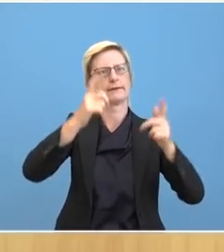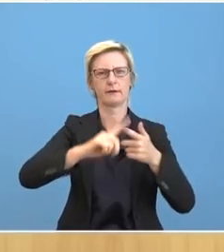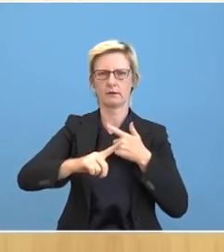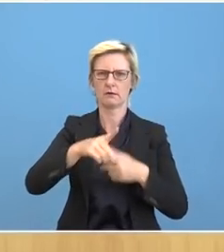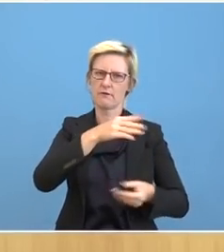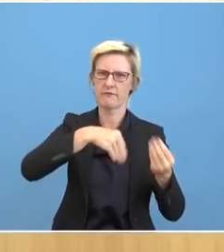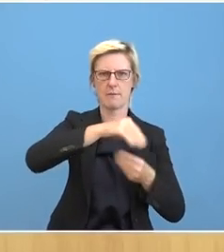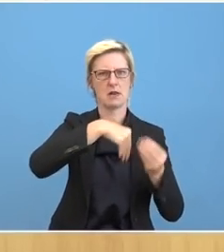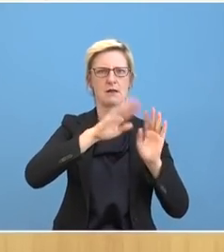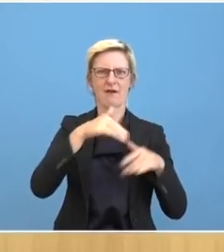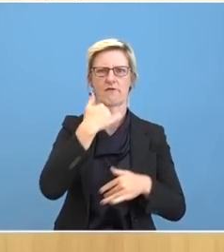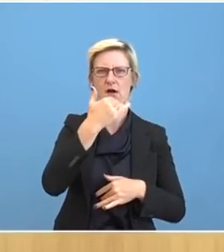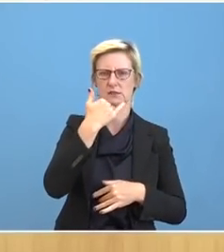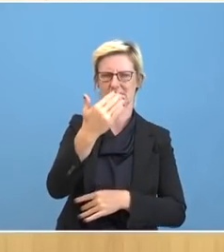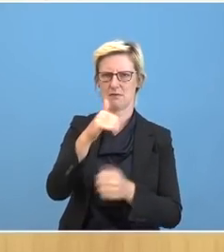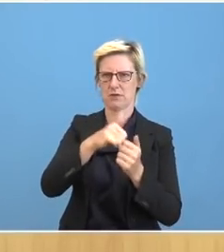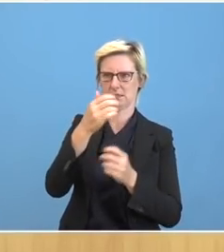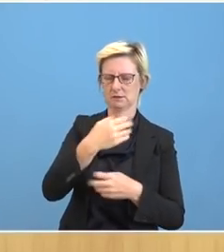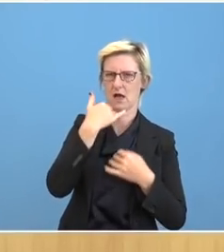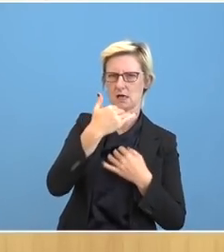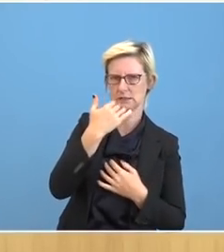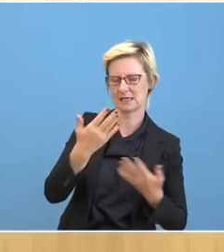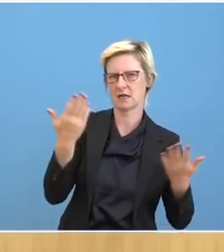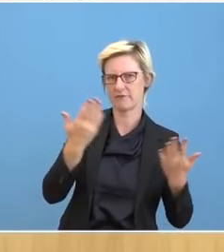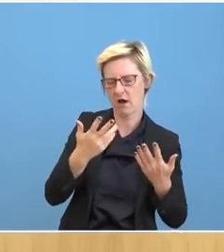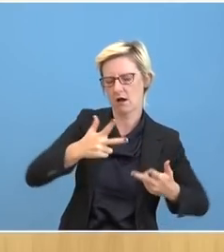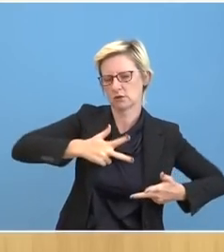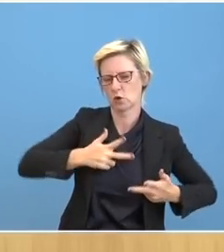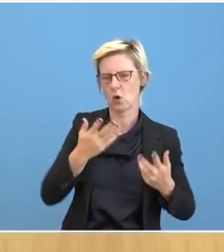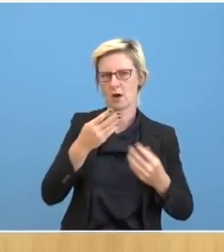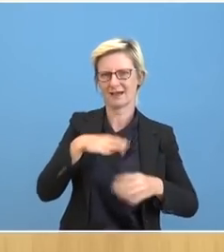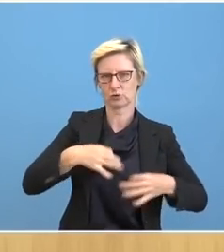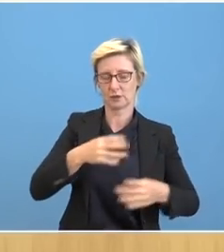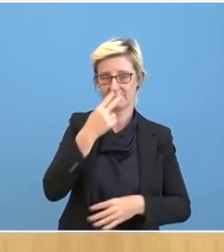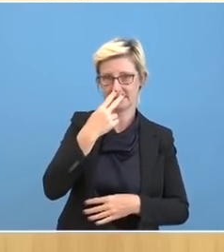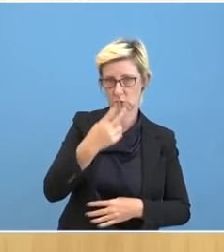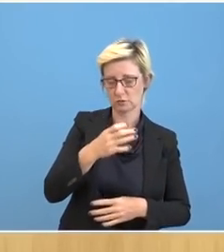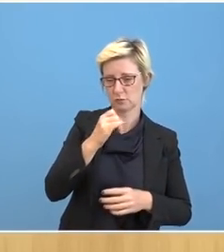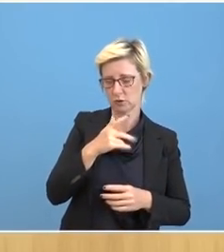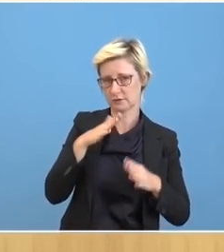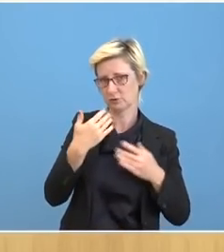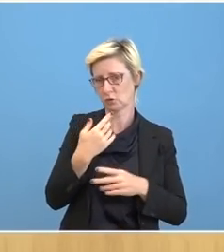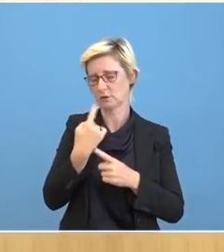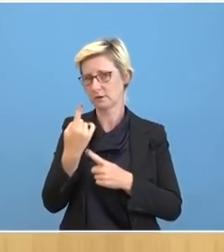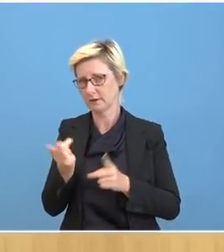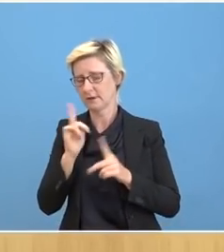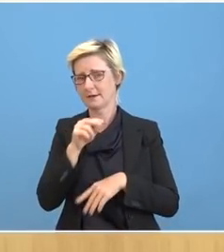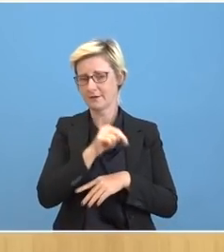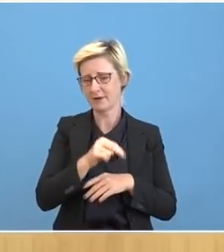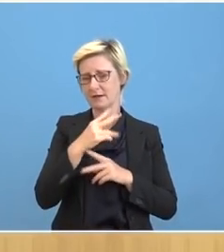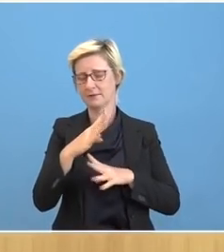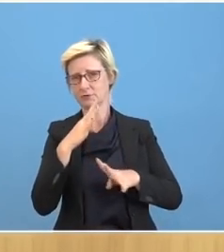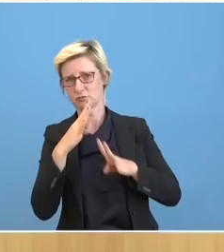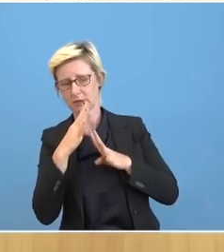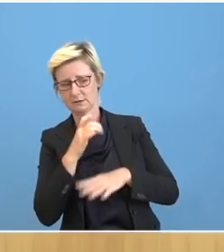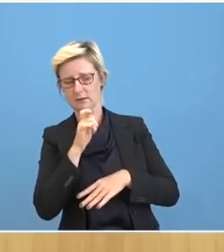Nawalny berichten sollte. Gab es da eine Moral Suasion, sagen wir mal so, von der Regierung auch auf die Sprecher und auf das Team von Nawalny? Danke.